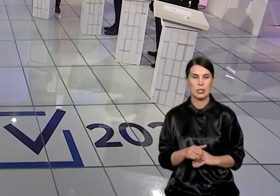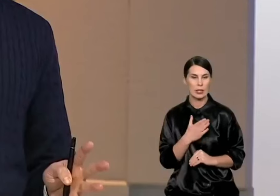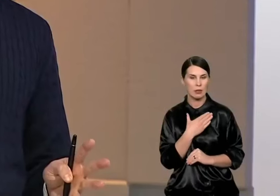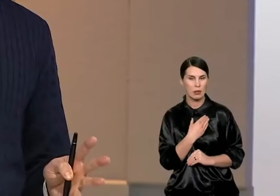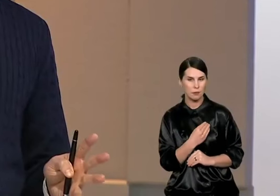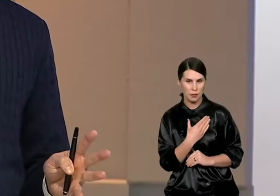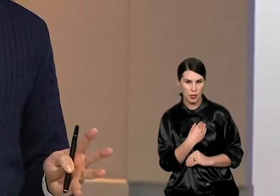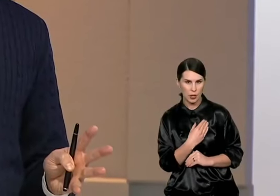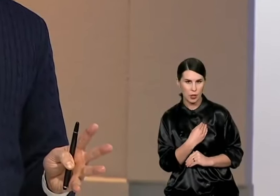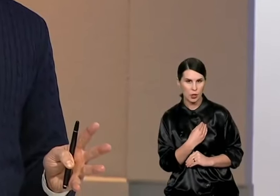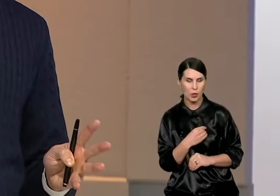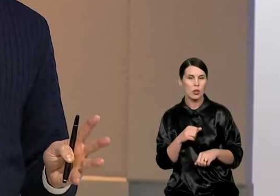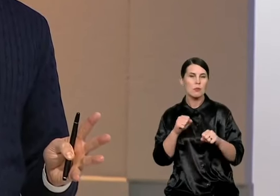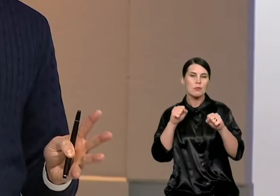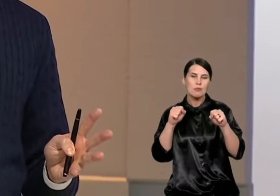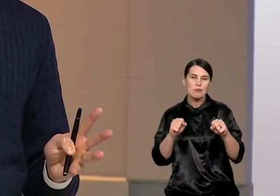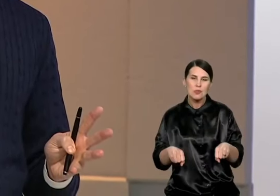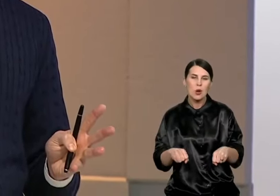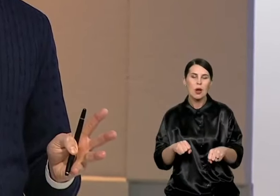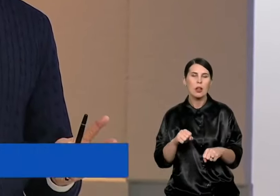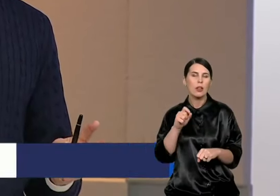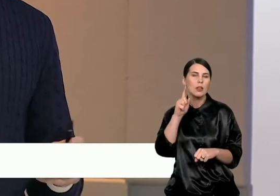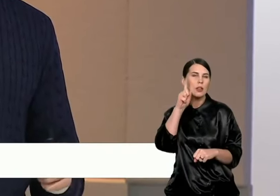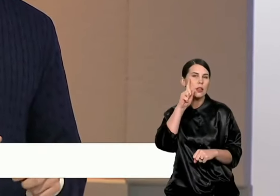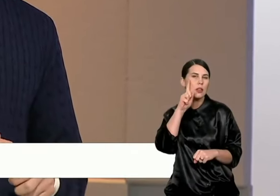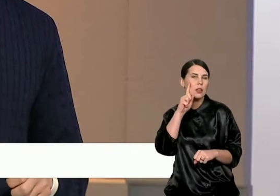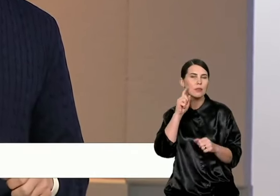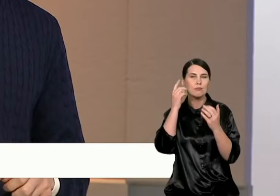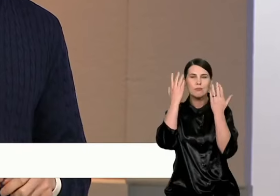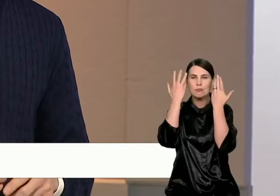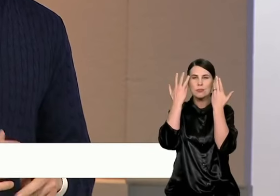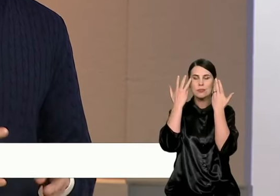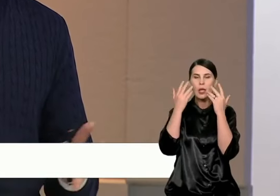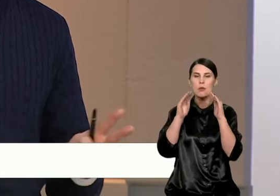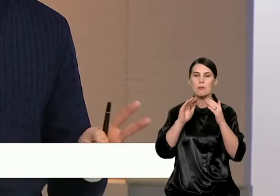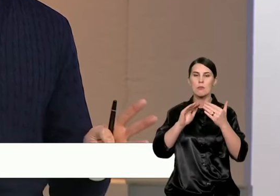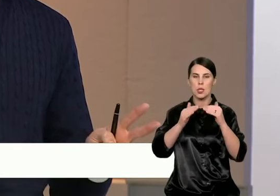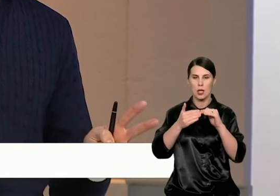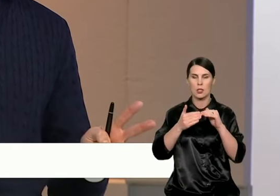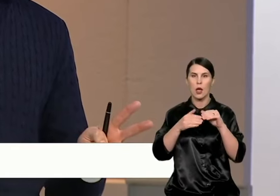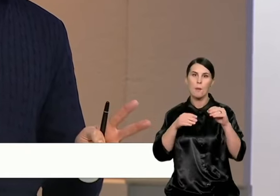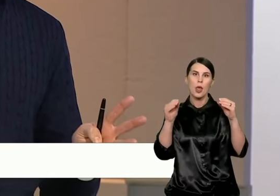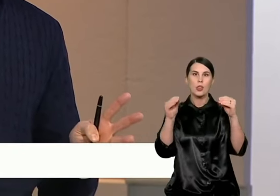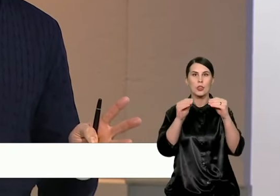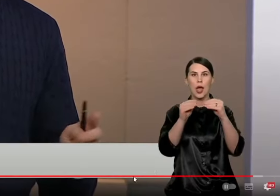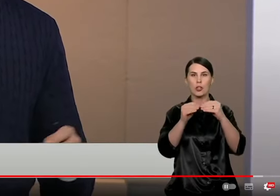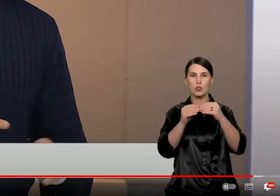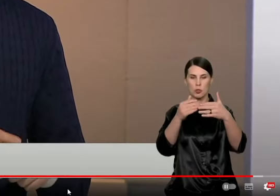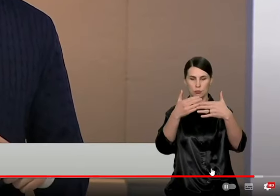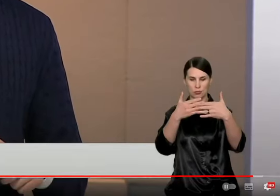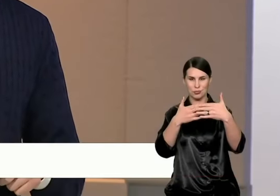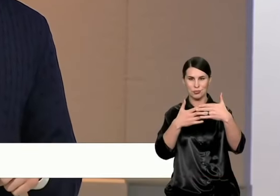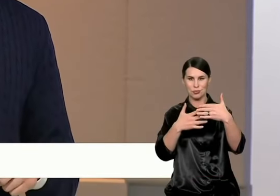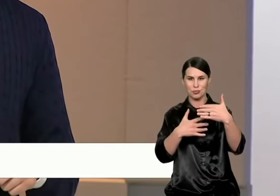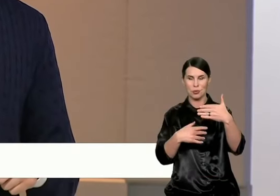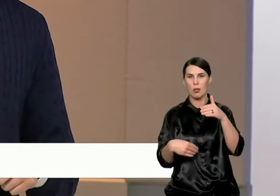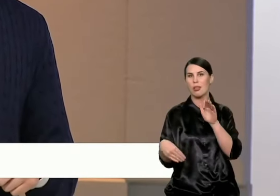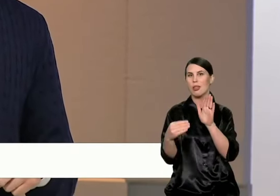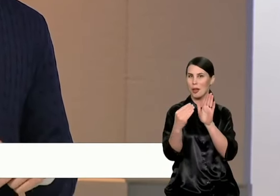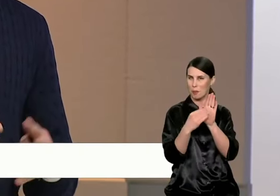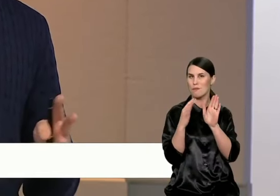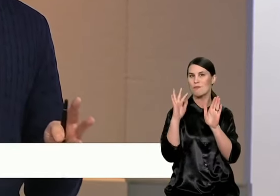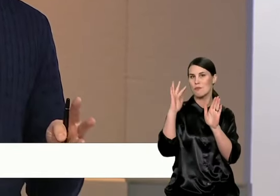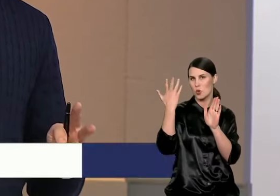34 trimerys trimena, ką tu sakai, vien Lietuviai 34. ...dešimtukia, tokį reitingą sudaro ekonomis žurnalas.